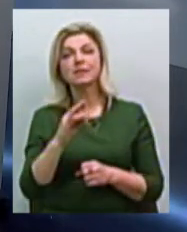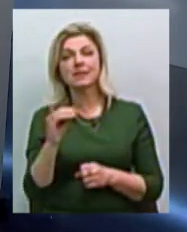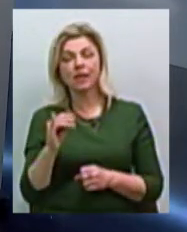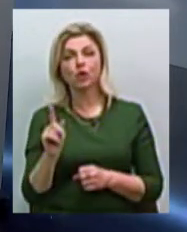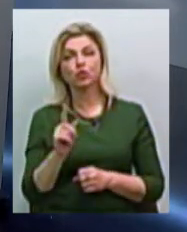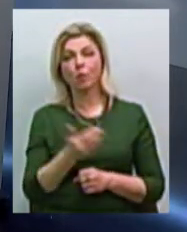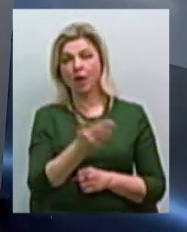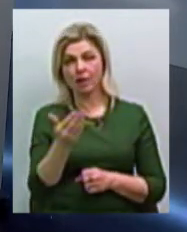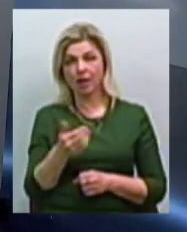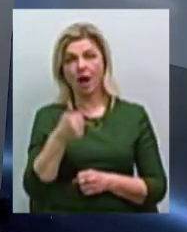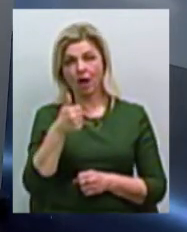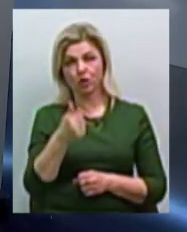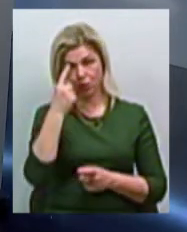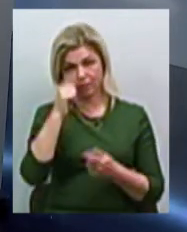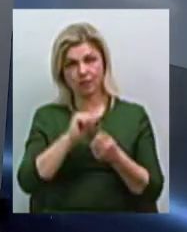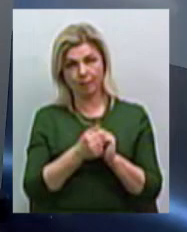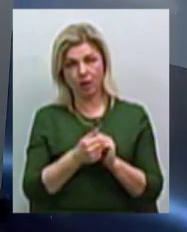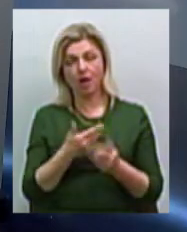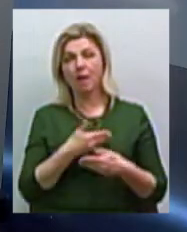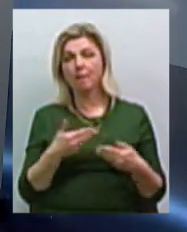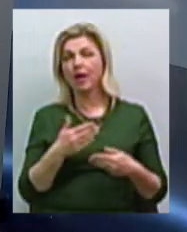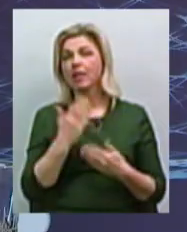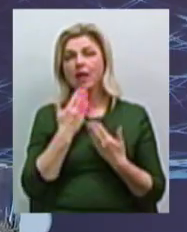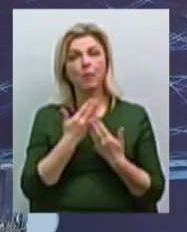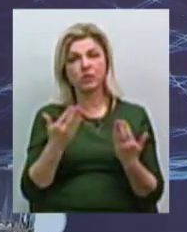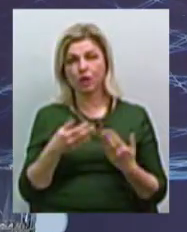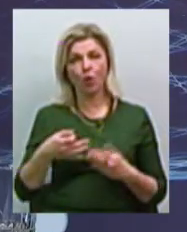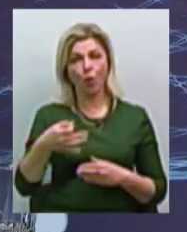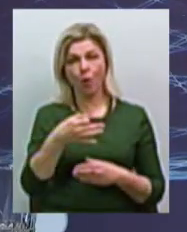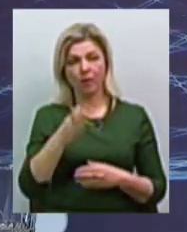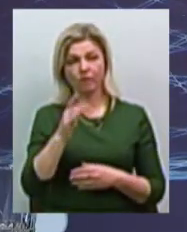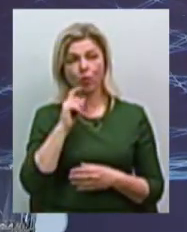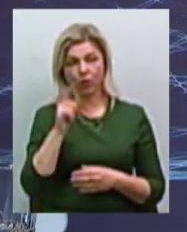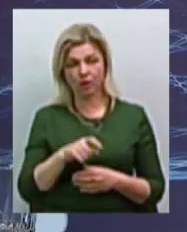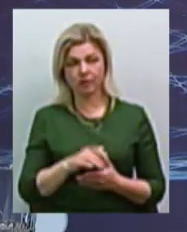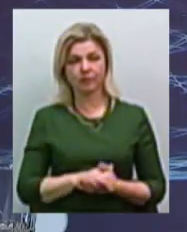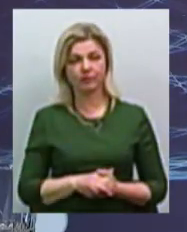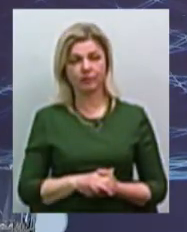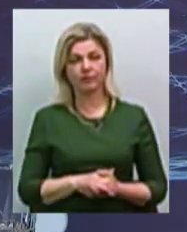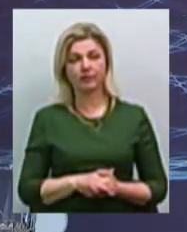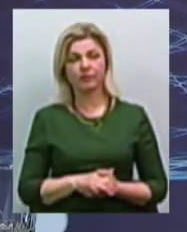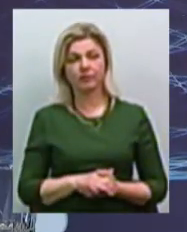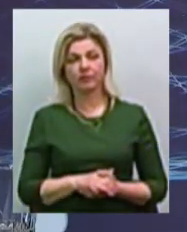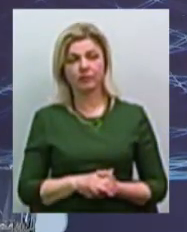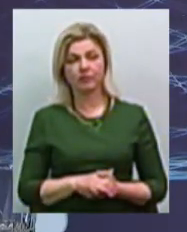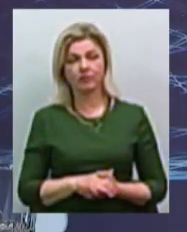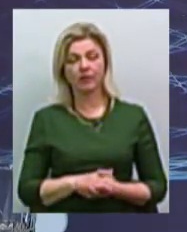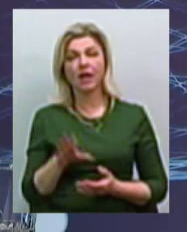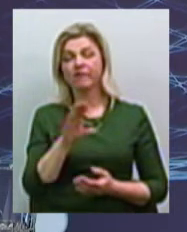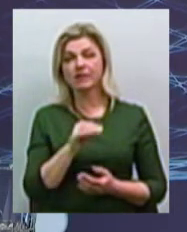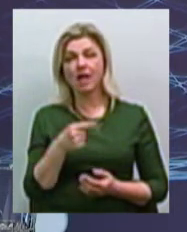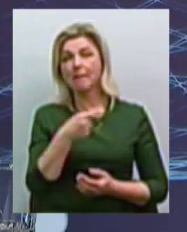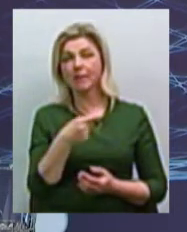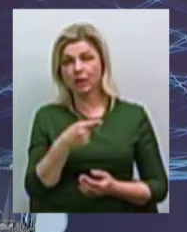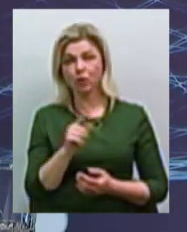запомнили. Ми не останній області в Україні. Ми самі краще область. Все мінуси, які я до цього